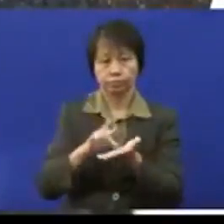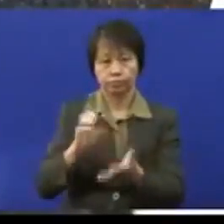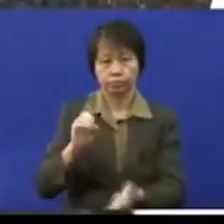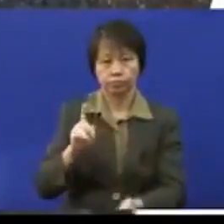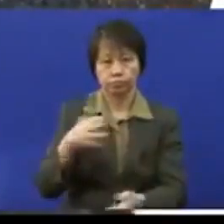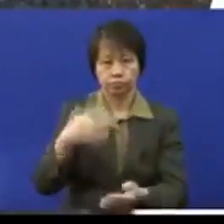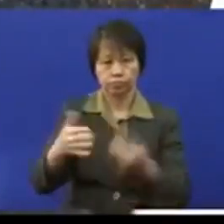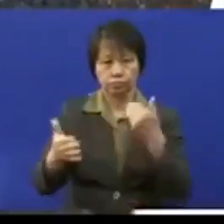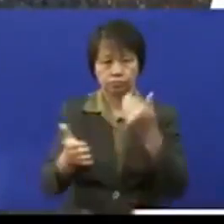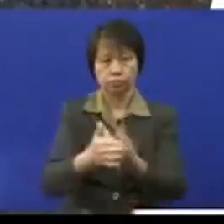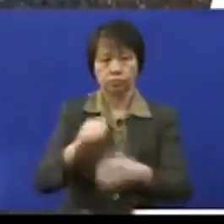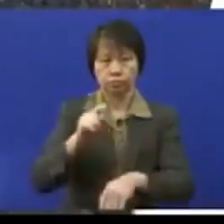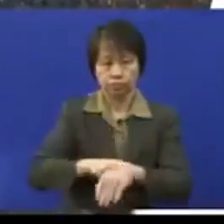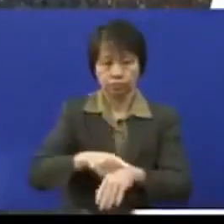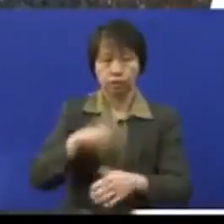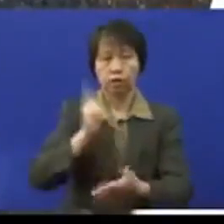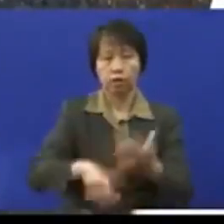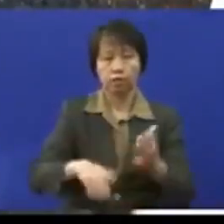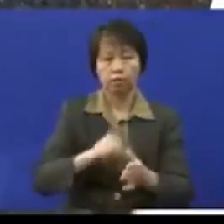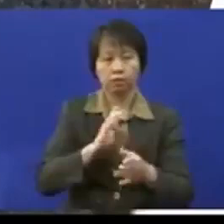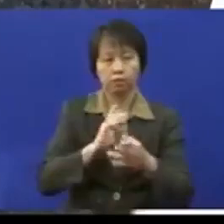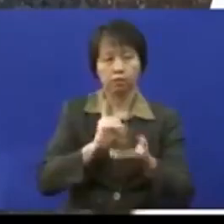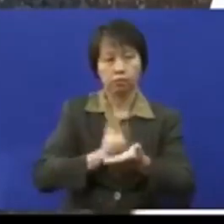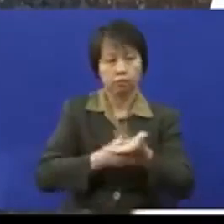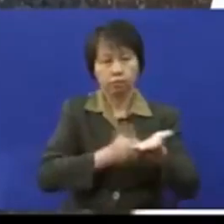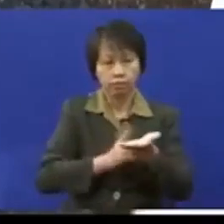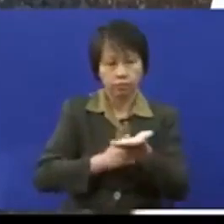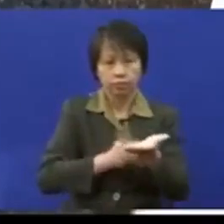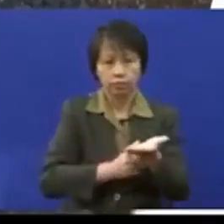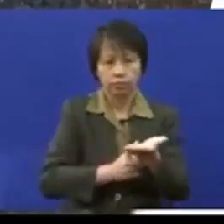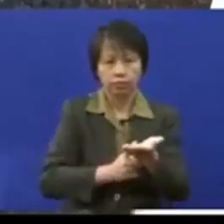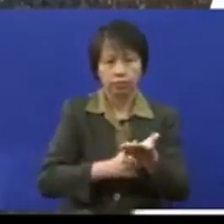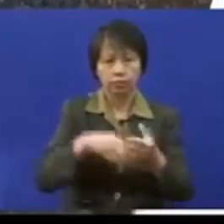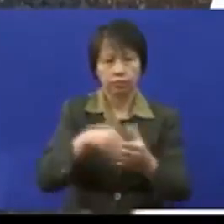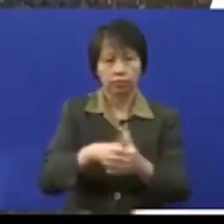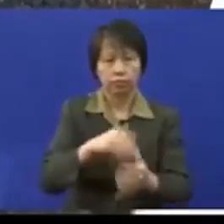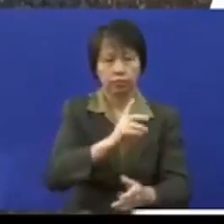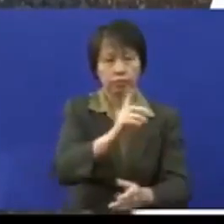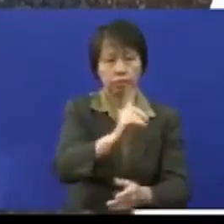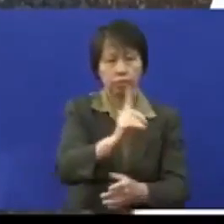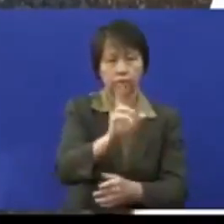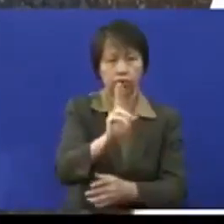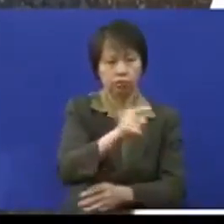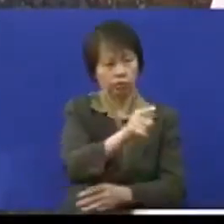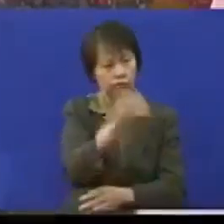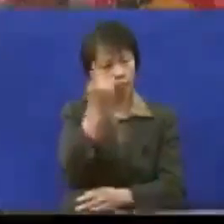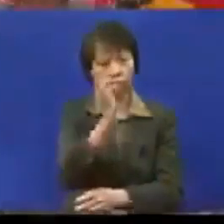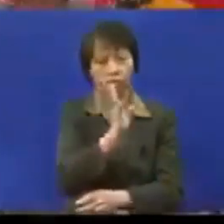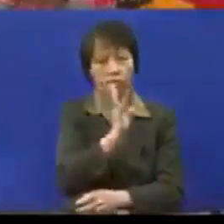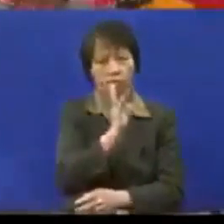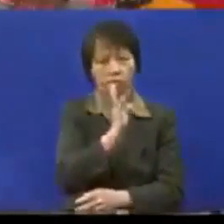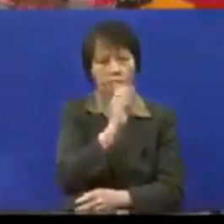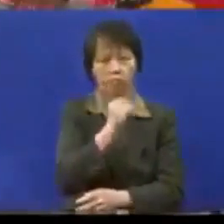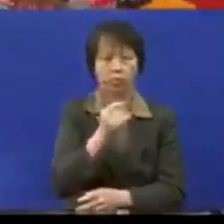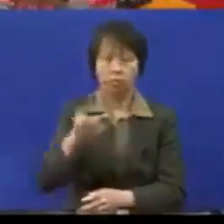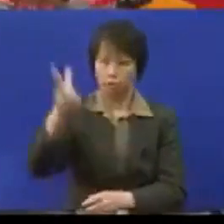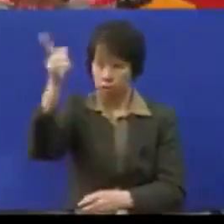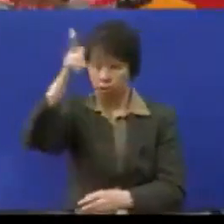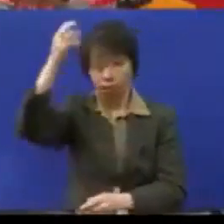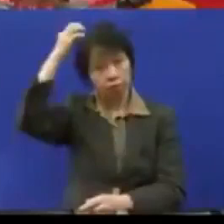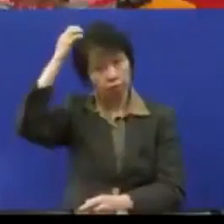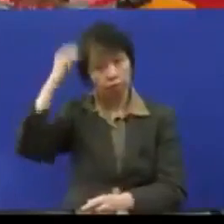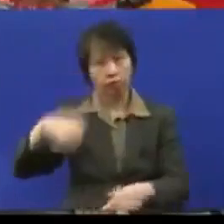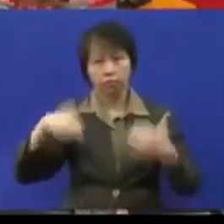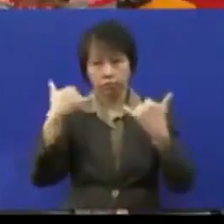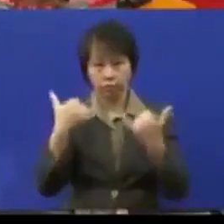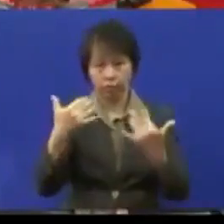sudah sampai masanya apa yang dibicarakan oleh pihak damasarat utama sebenarnya kerajaan Selangor sekarang ini